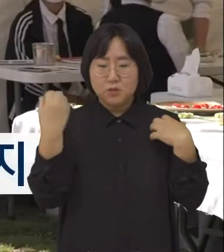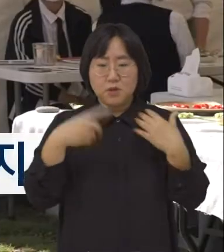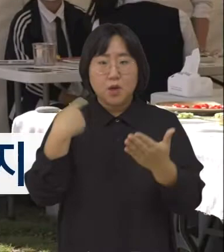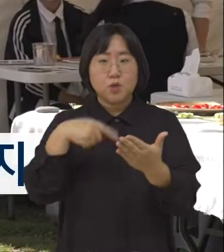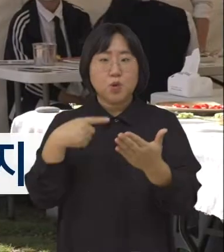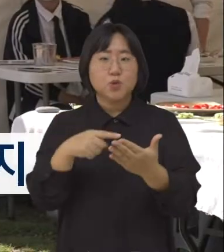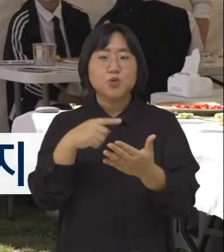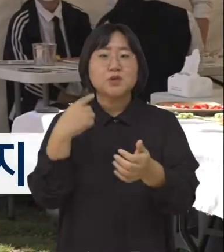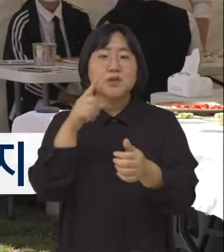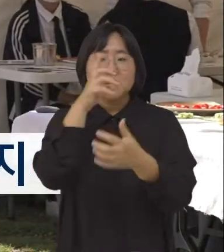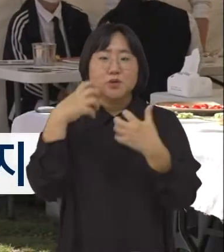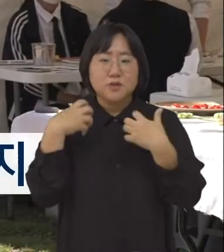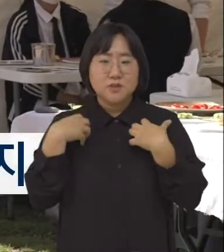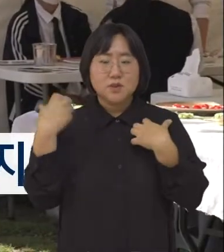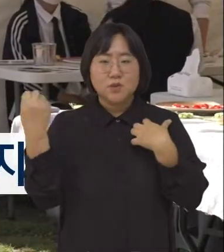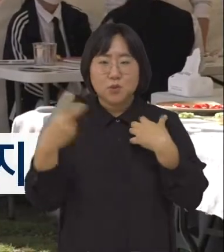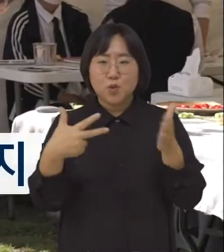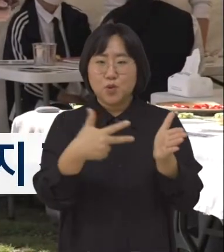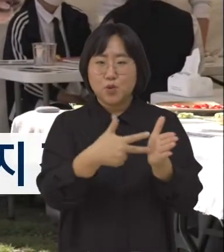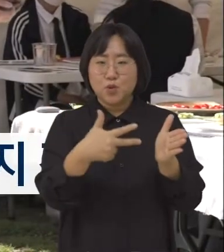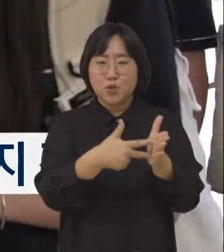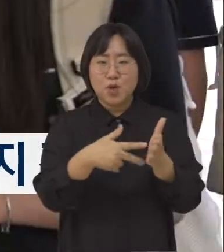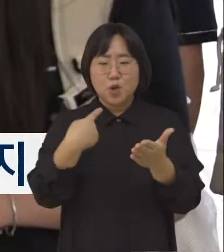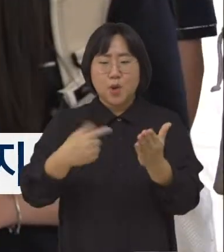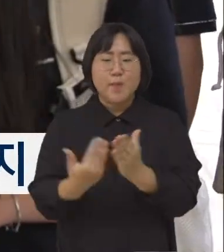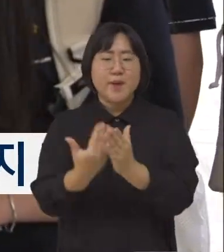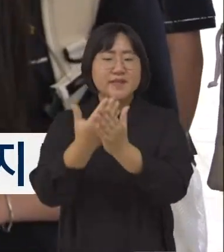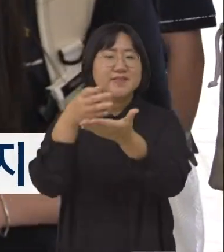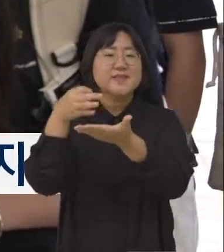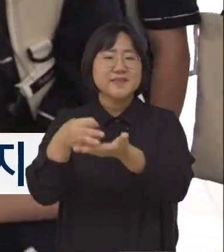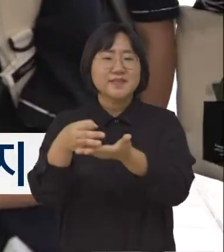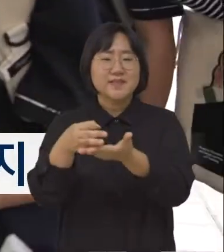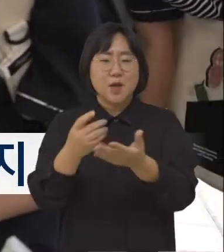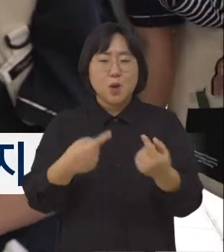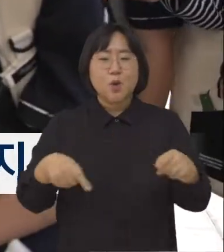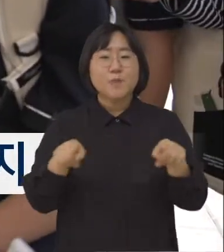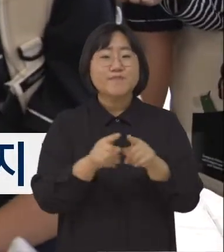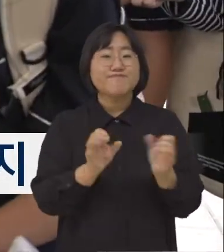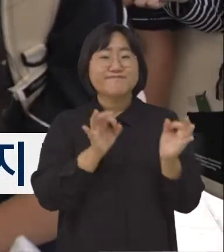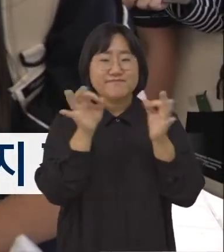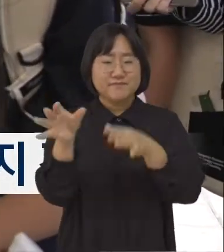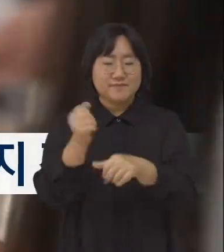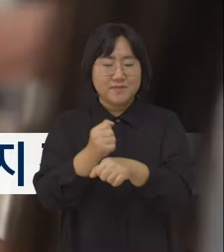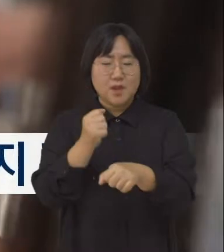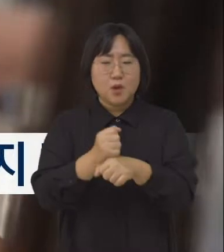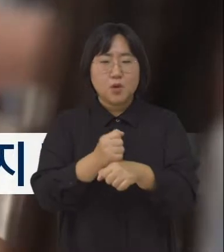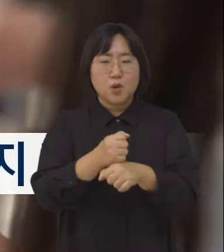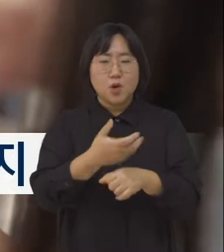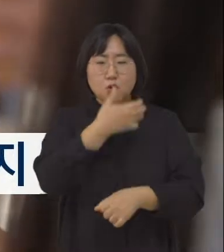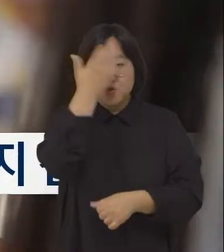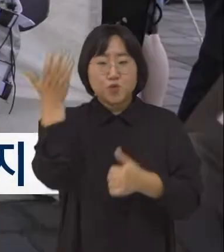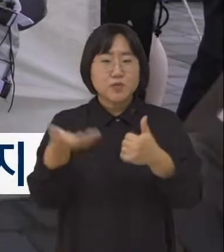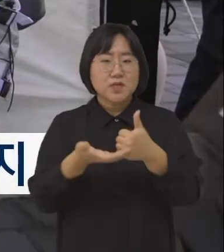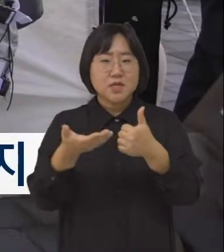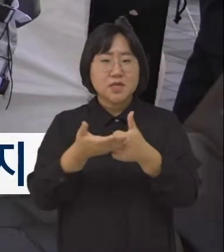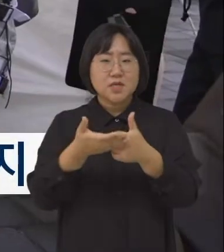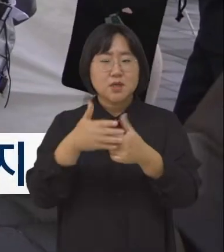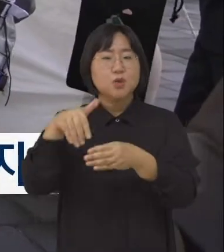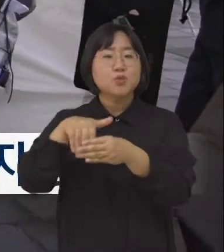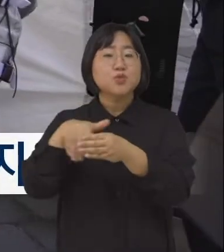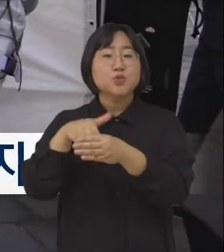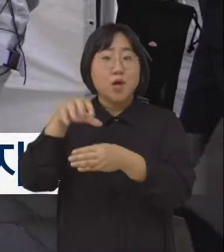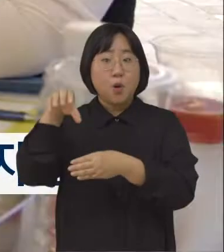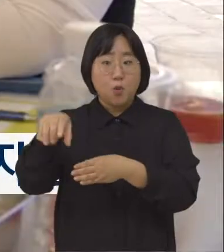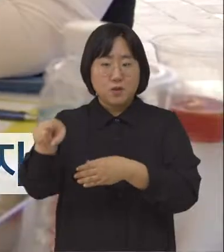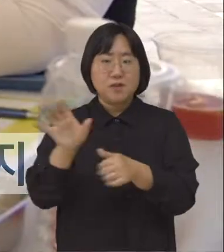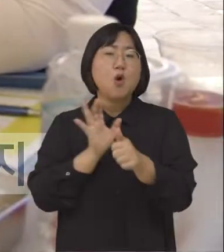교육지원청, 재단법인 서귀포시 교육발전기금이 공동 주최하고 꿈키 교육문화원이 후원하고 있는데요.